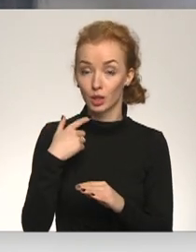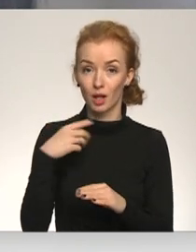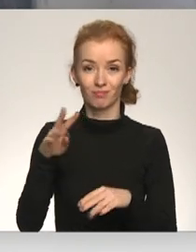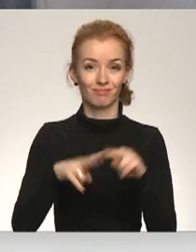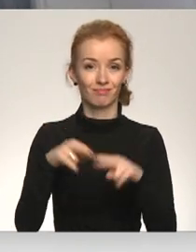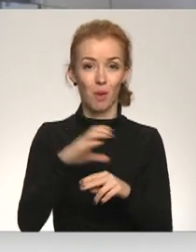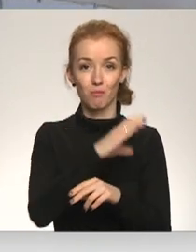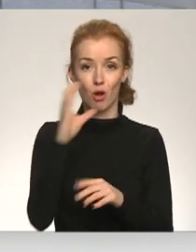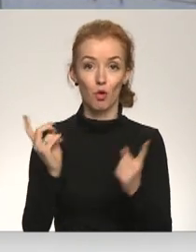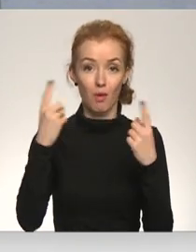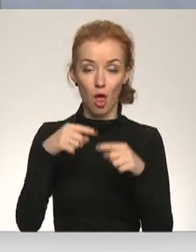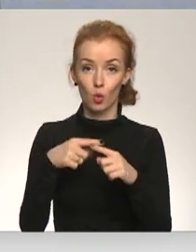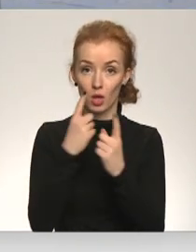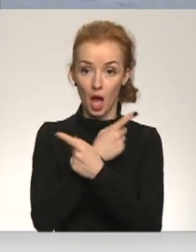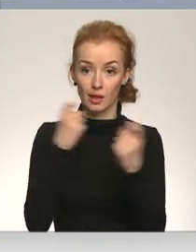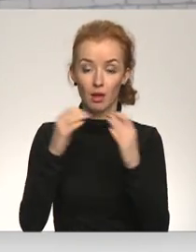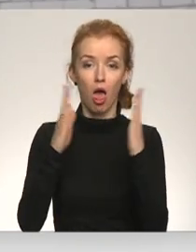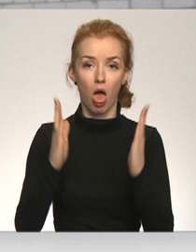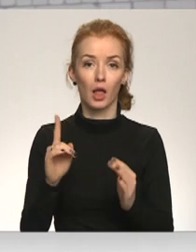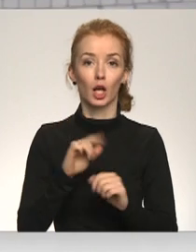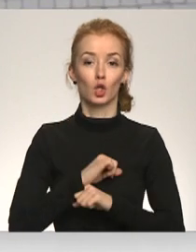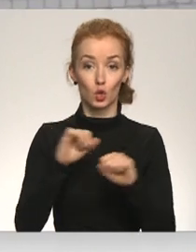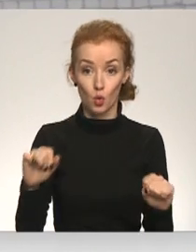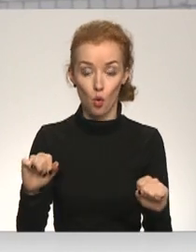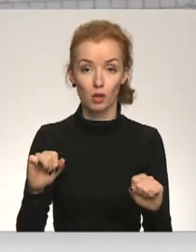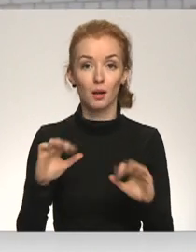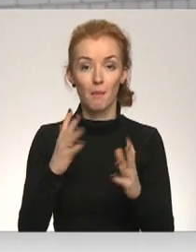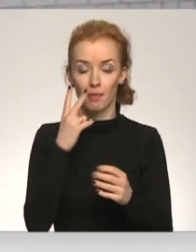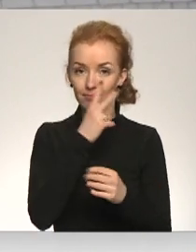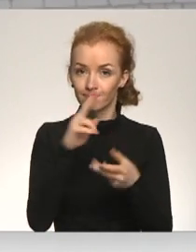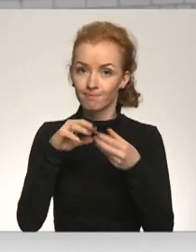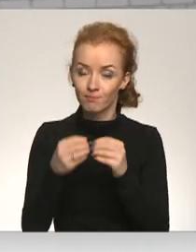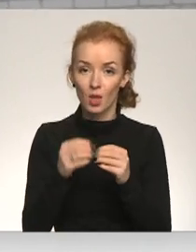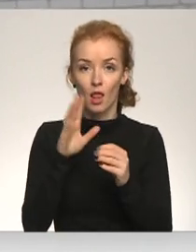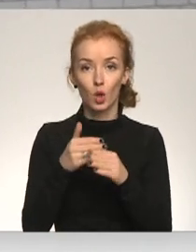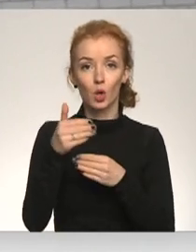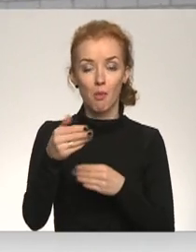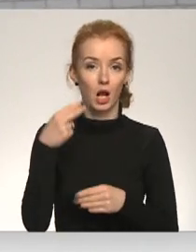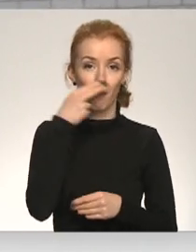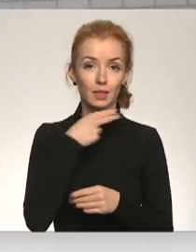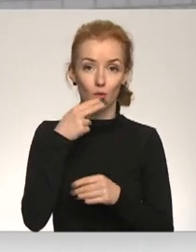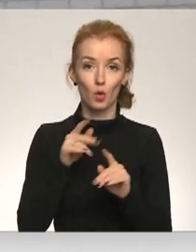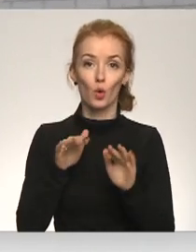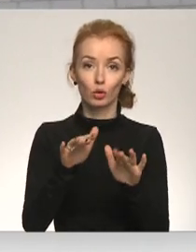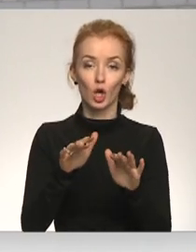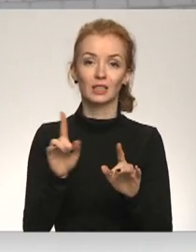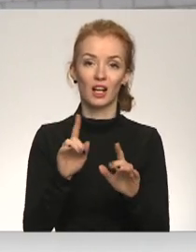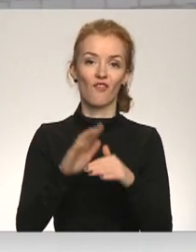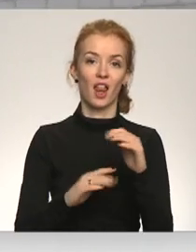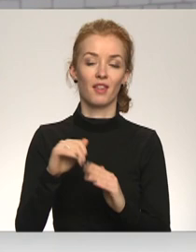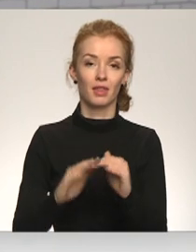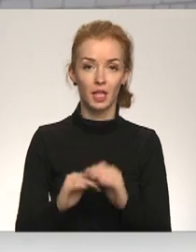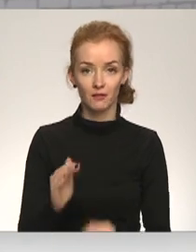padomju laikos un atzīst, ēkas ir drošas to eksploatācijā, bet ir jāpievērš uznību, lai turpmāk apsēvniekošanas procesu tiktu veicu kvalitatīvi.